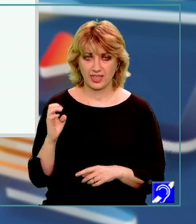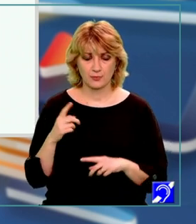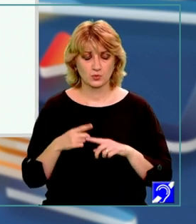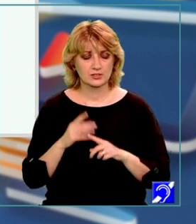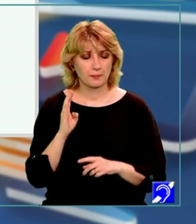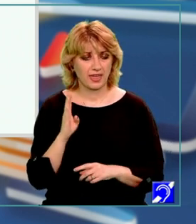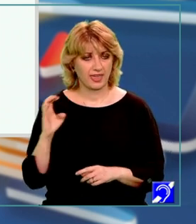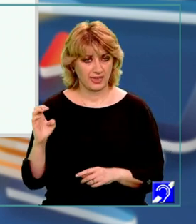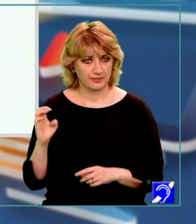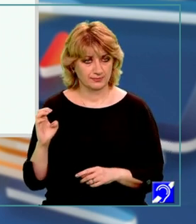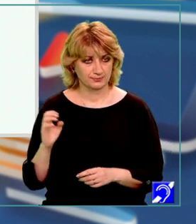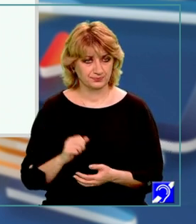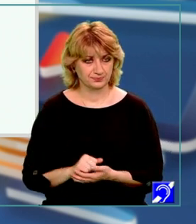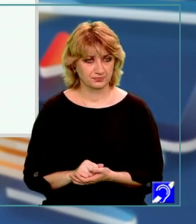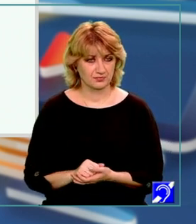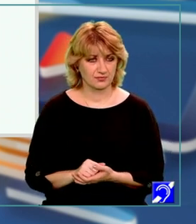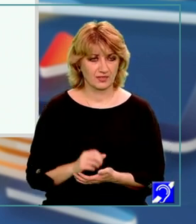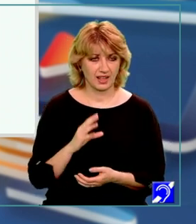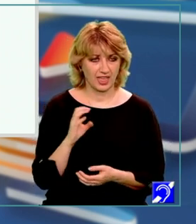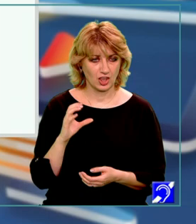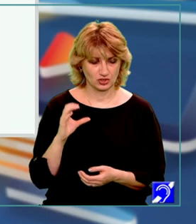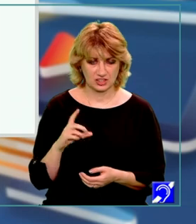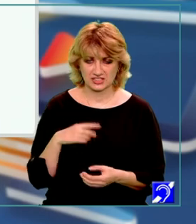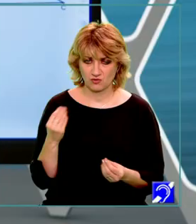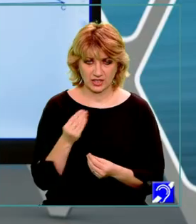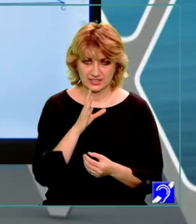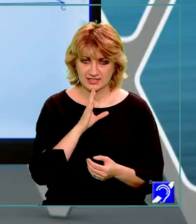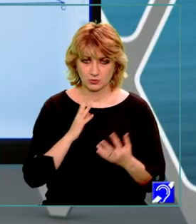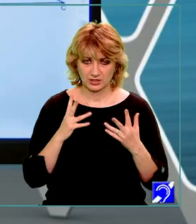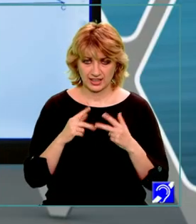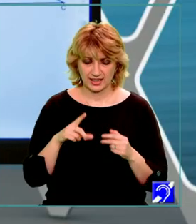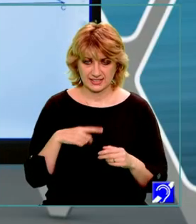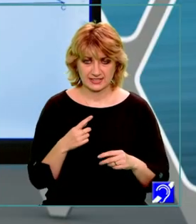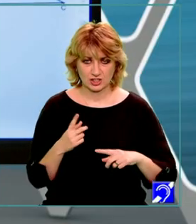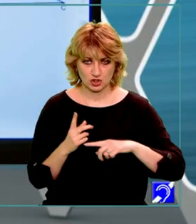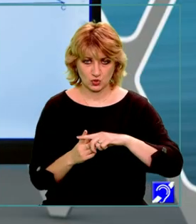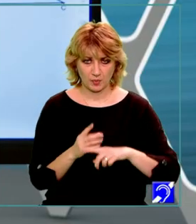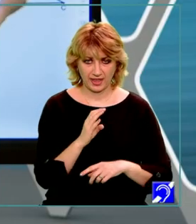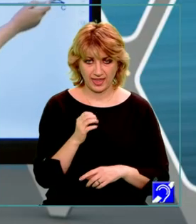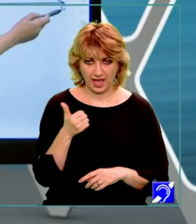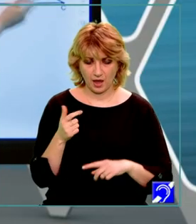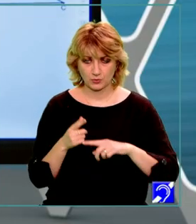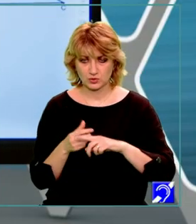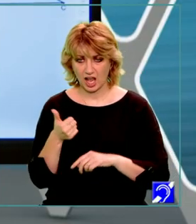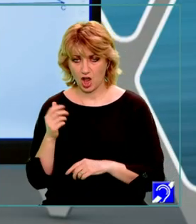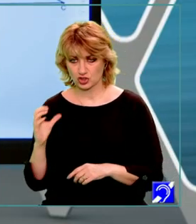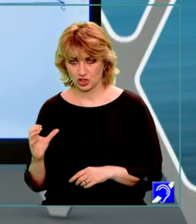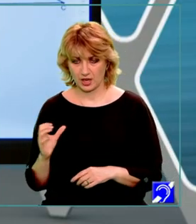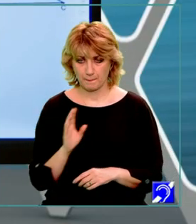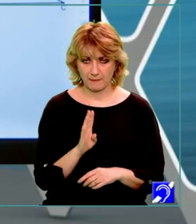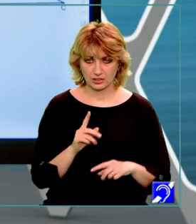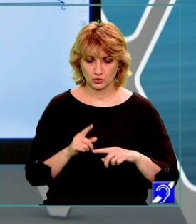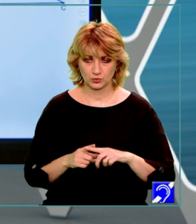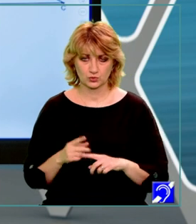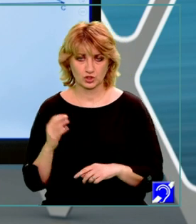plus B EC este foarte simplu de calculat el este suma dintre EA plus AC 4 plus